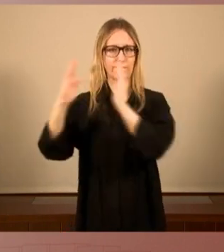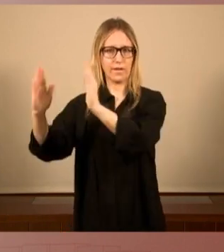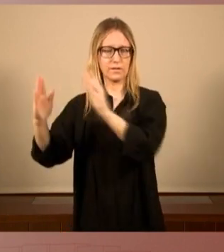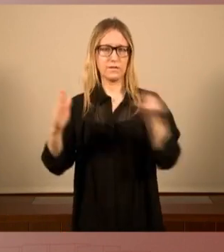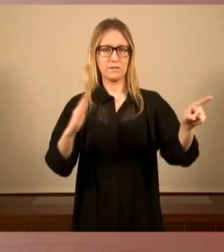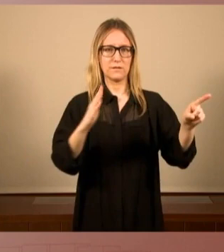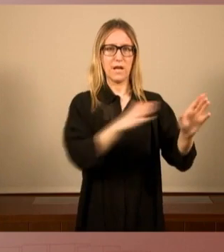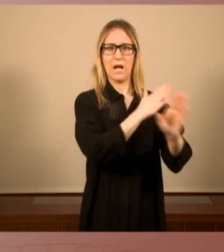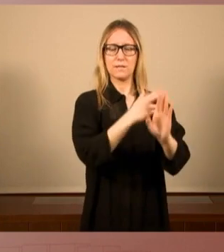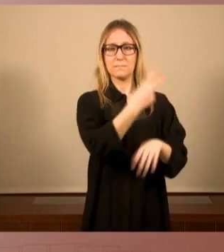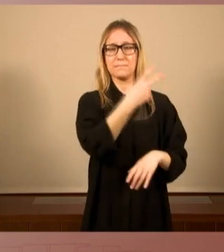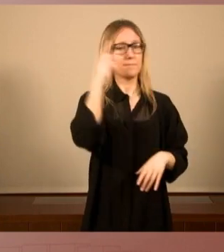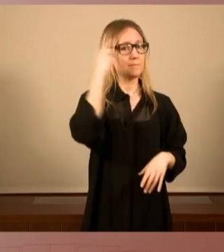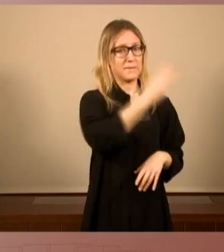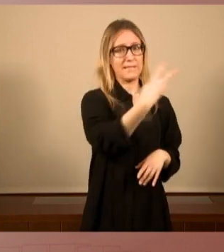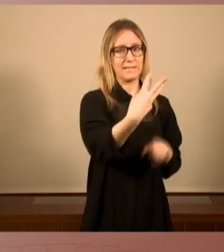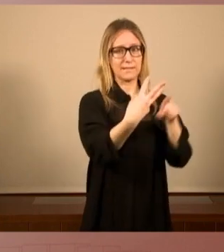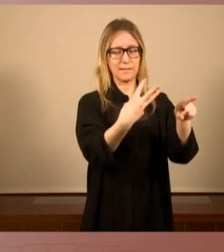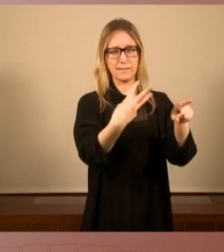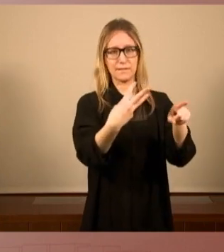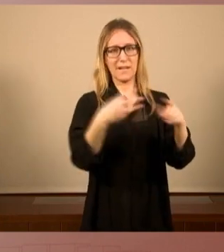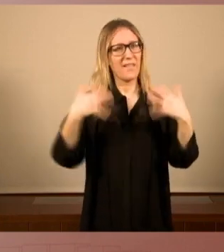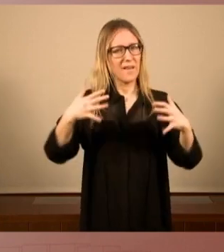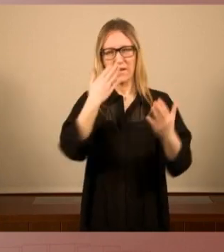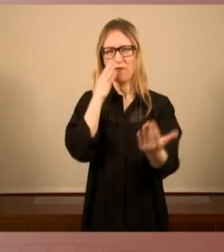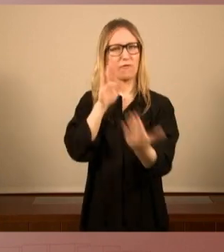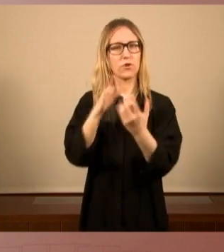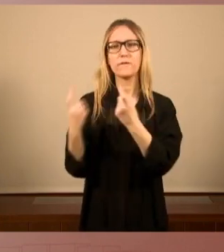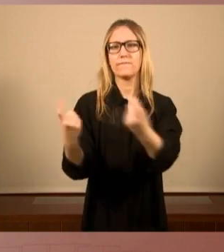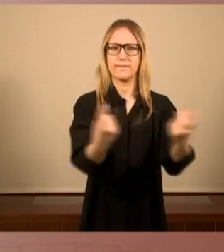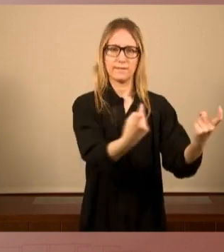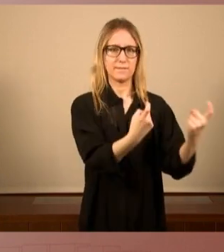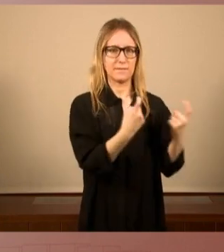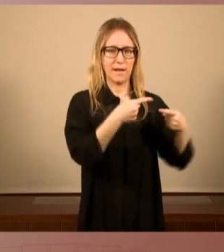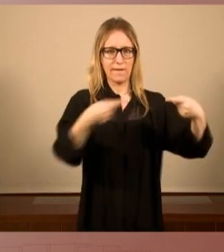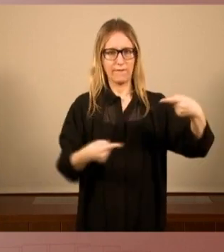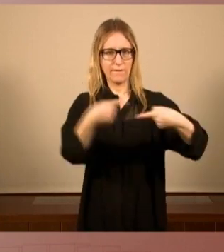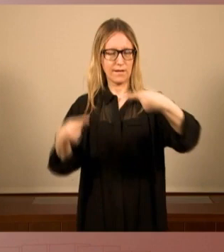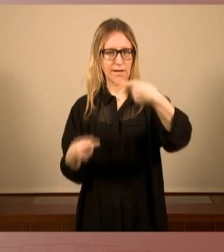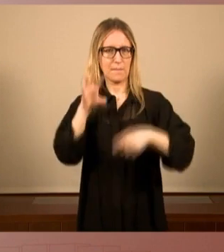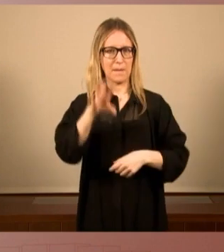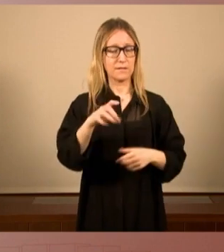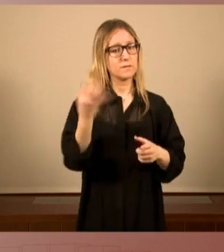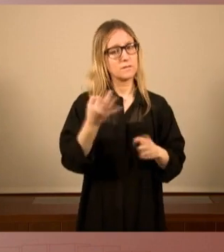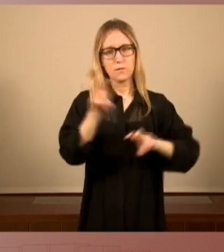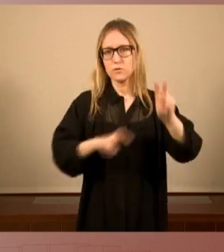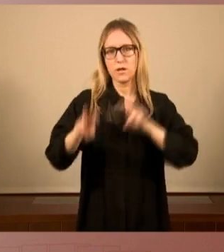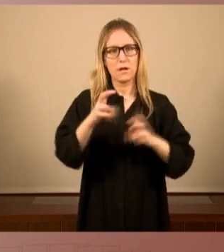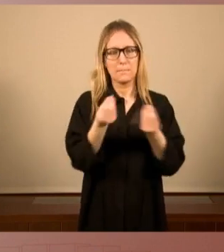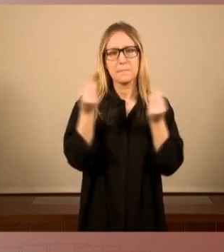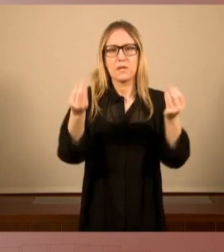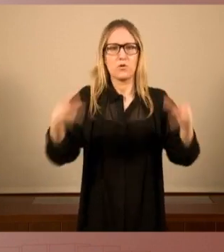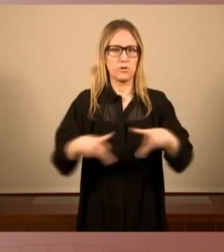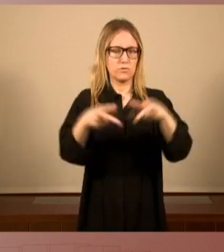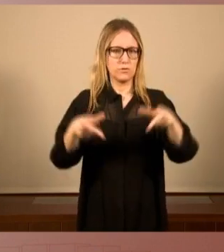23 que entenem que ha de fer front sobretot a les mancances d'aquest país i començar a situar elements de millora social així com d